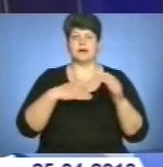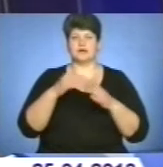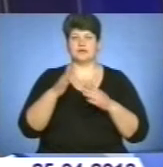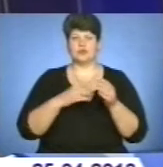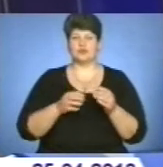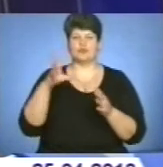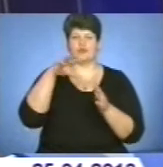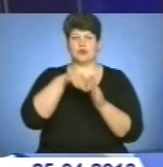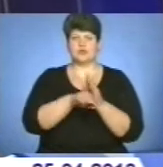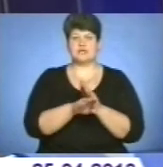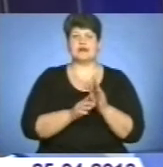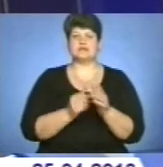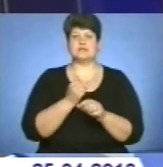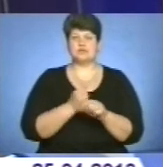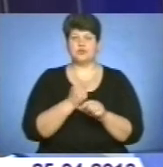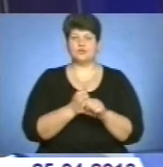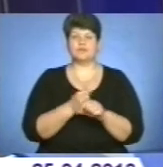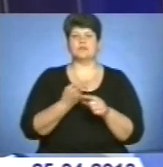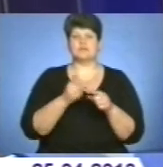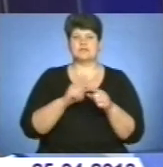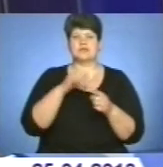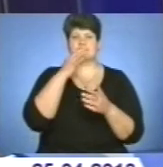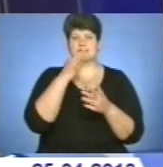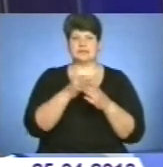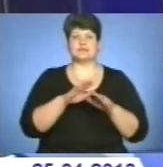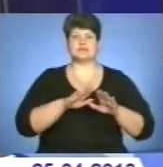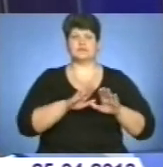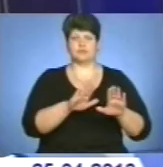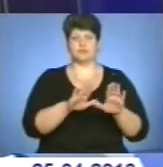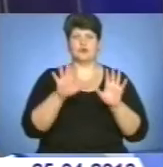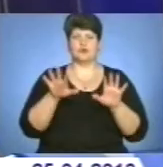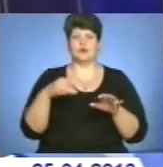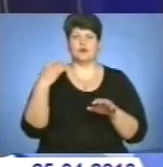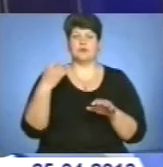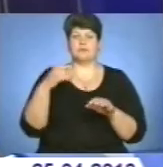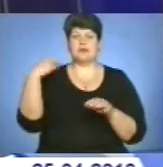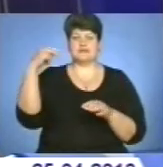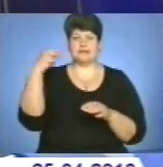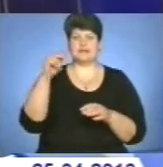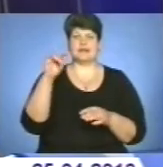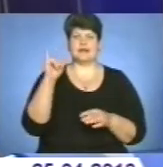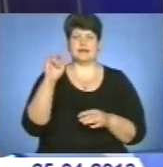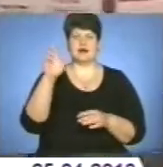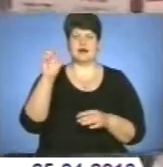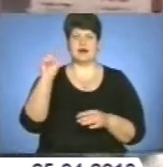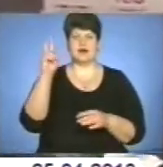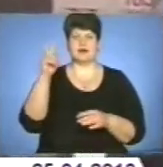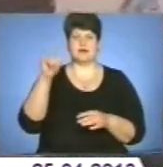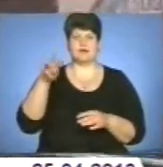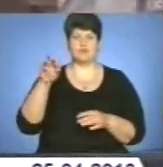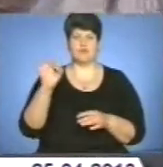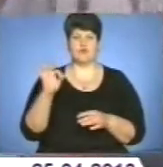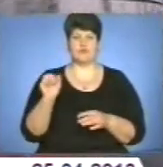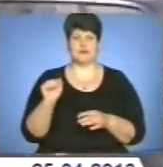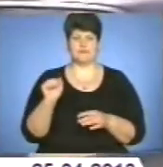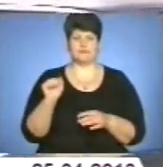Повідомили на брифінгу заступних глави адміністрації президента Ірина Акімова. Докладніше у сюжеті. За